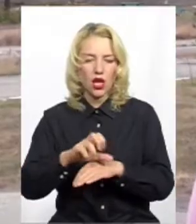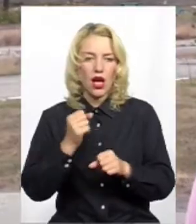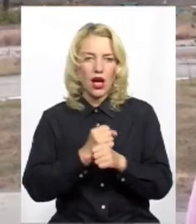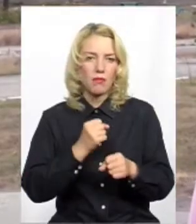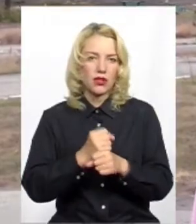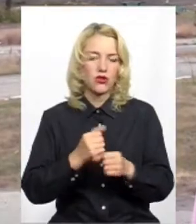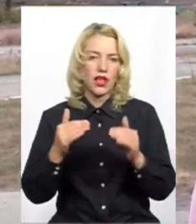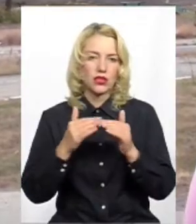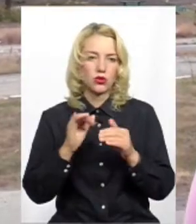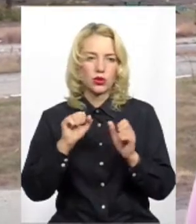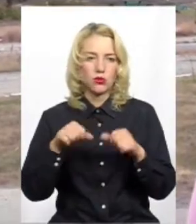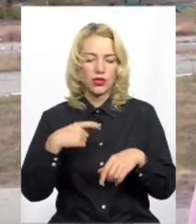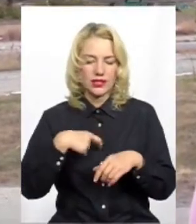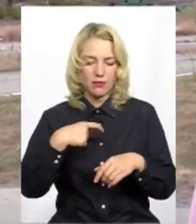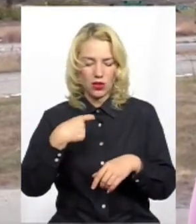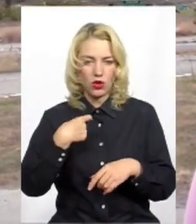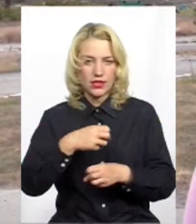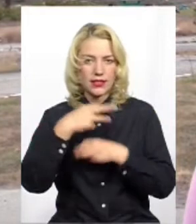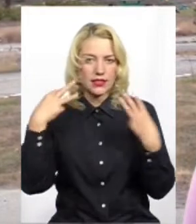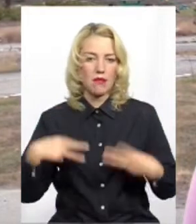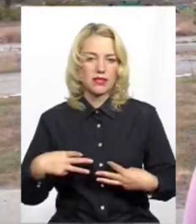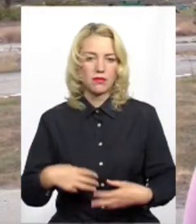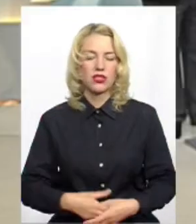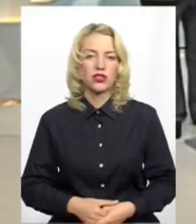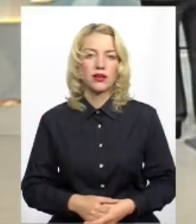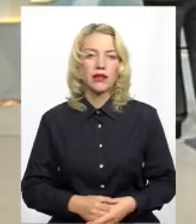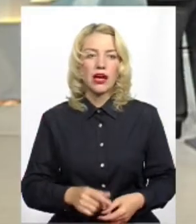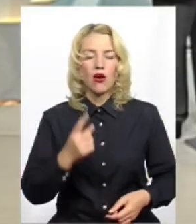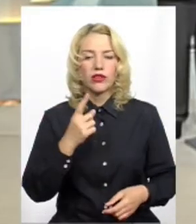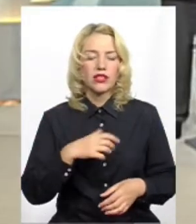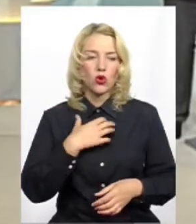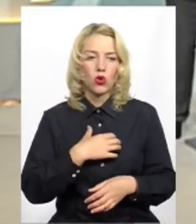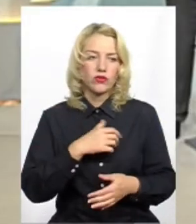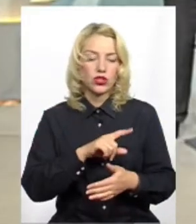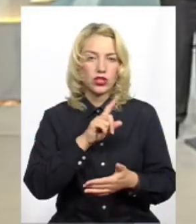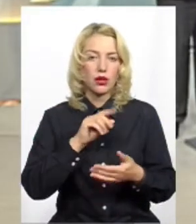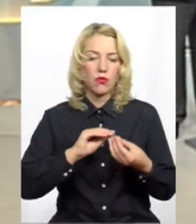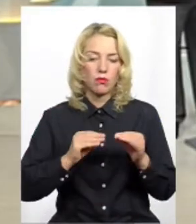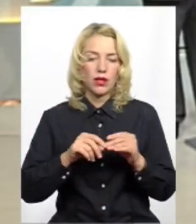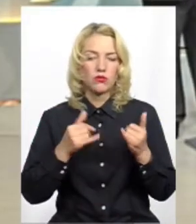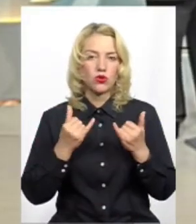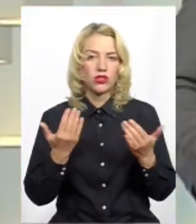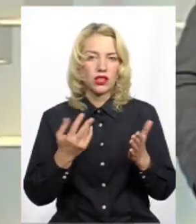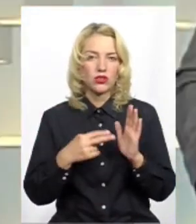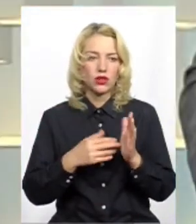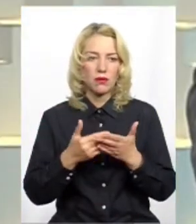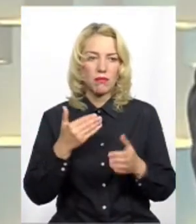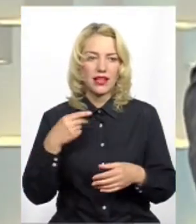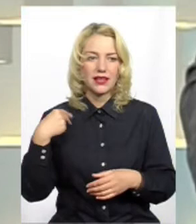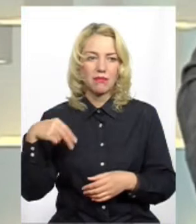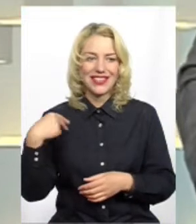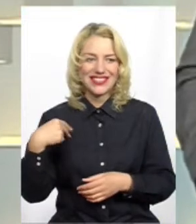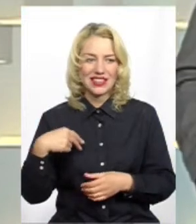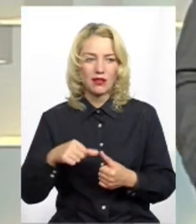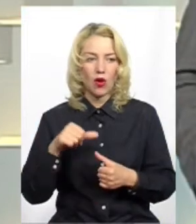і змогли себе тут забезпечити? Один із найголовніших проблем сьогодні, яке стоїть перед президентом, ну,